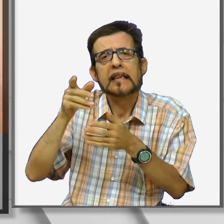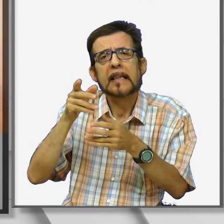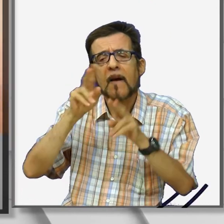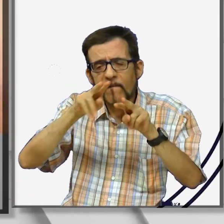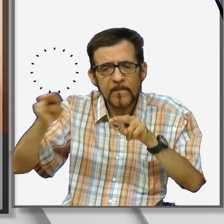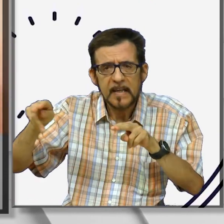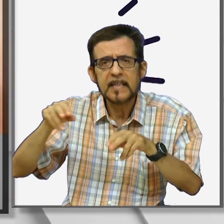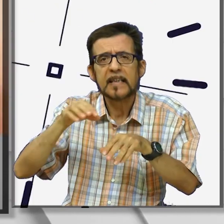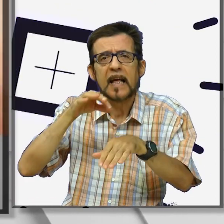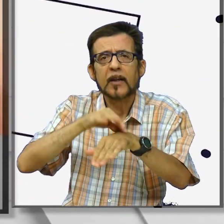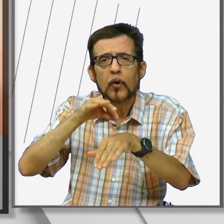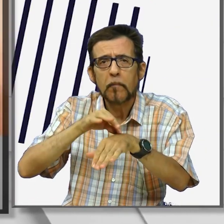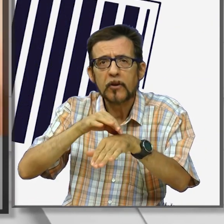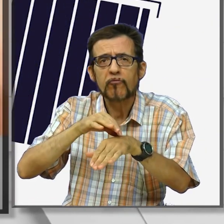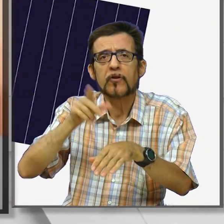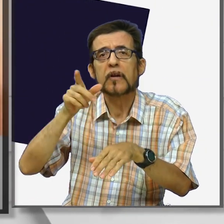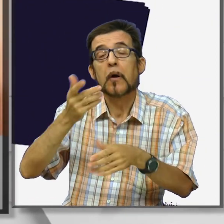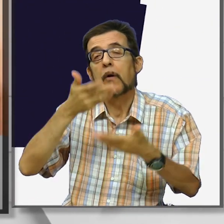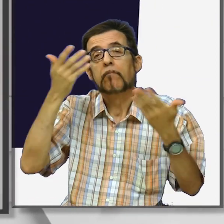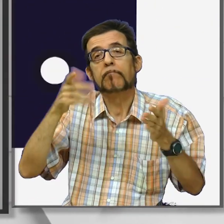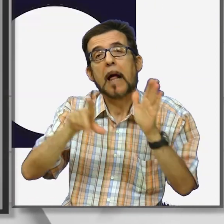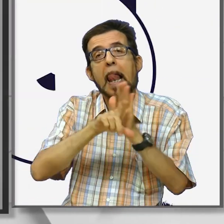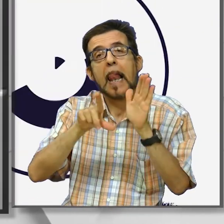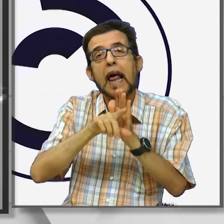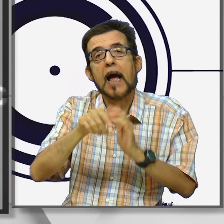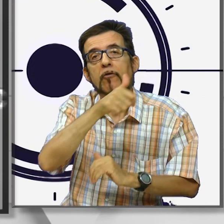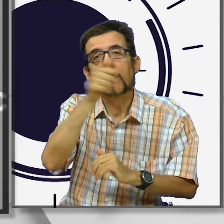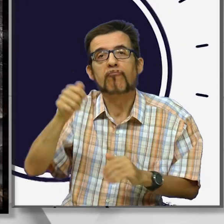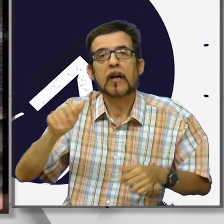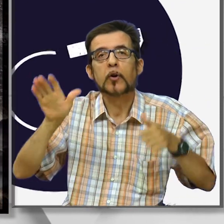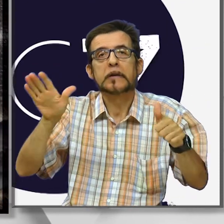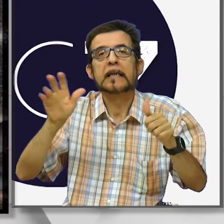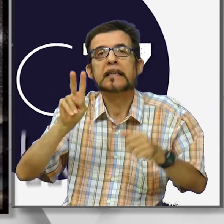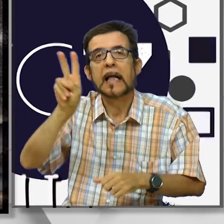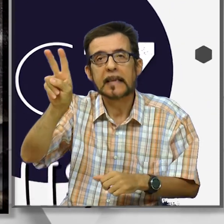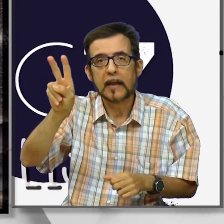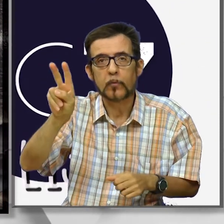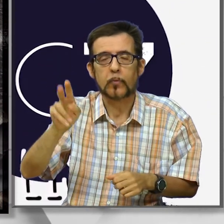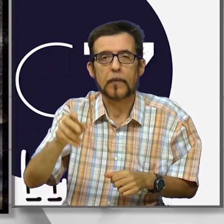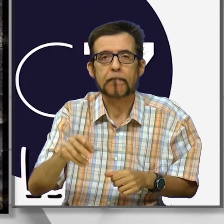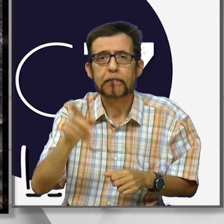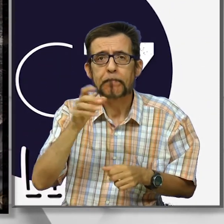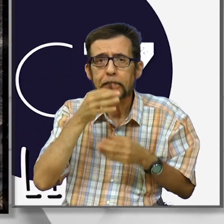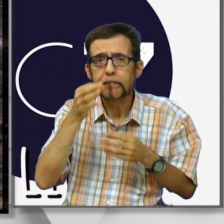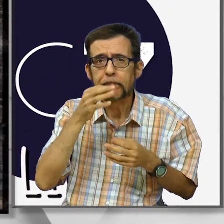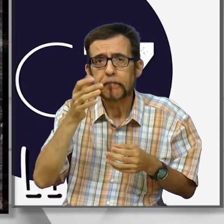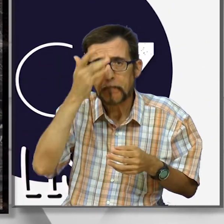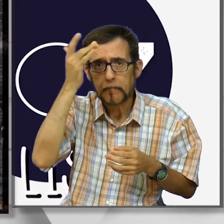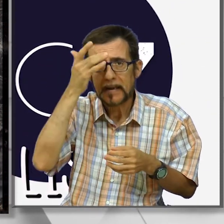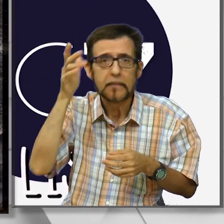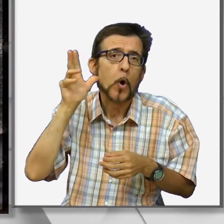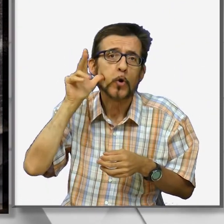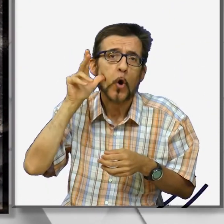domiciliari servizi alla persona decantati dalla legge 162. Parliamo anche del fatto che, per esempio, le donne